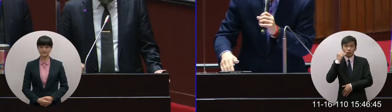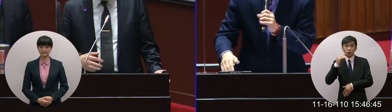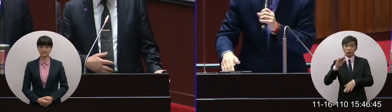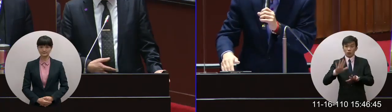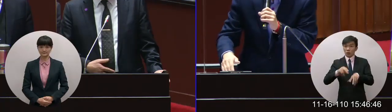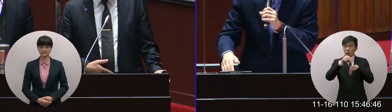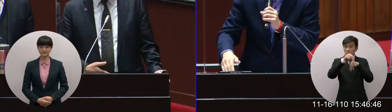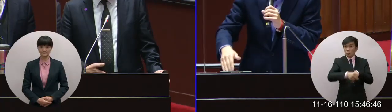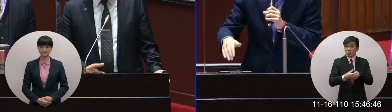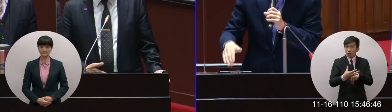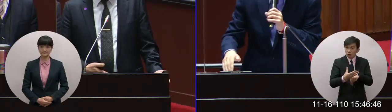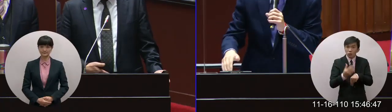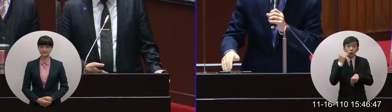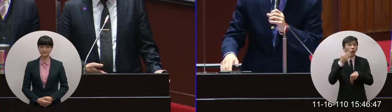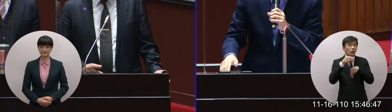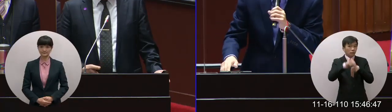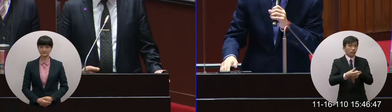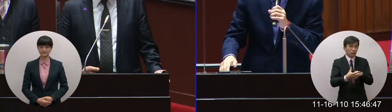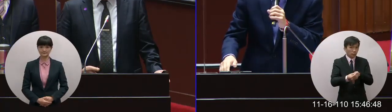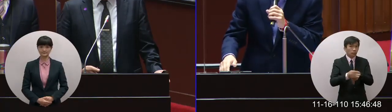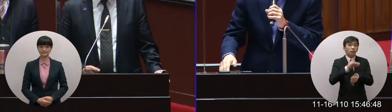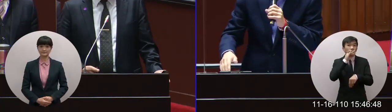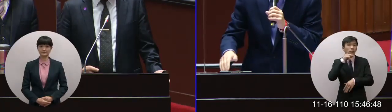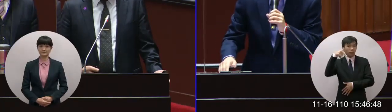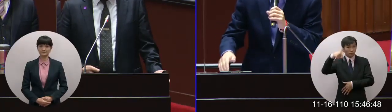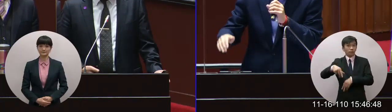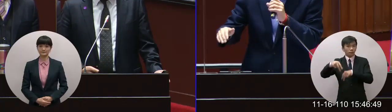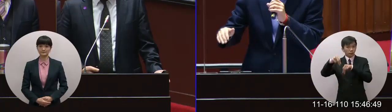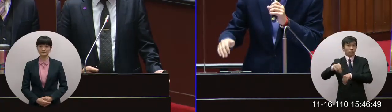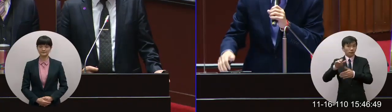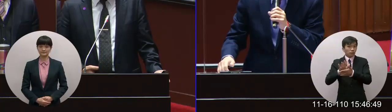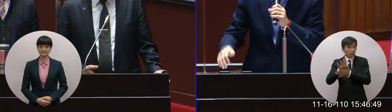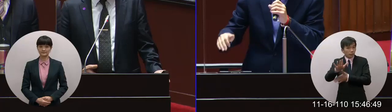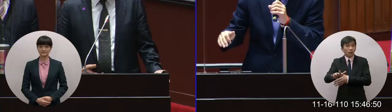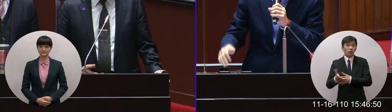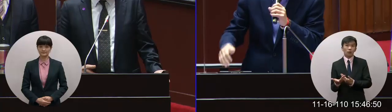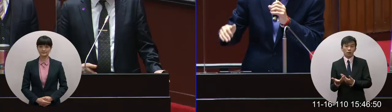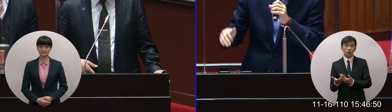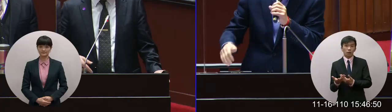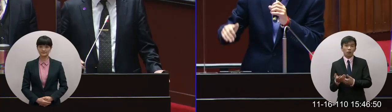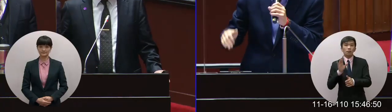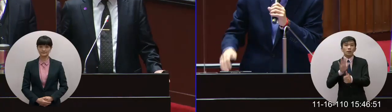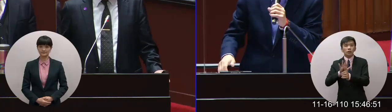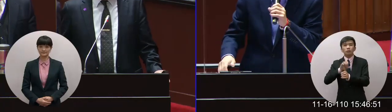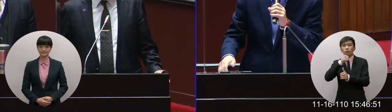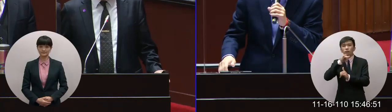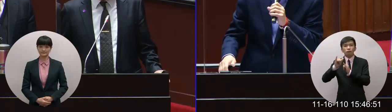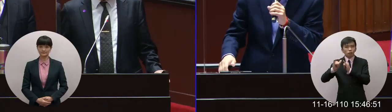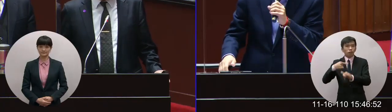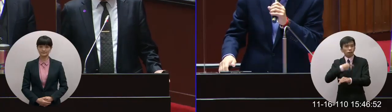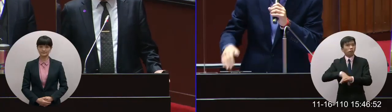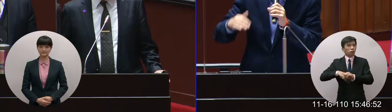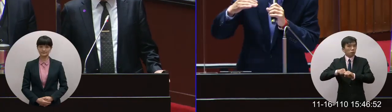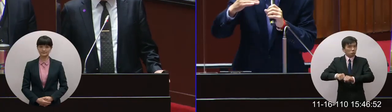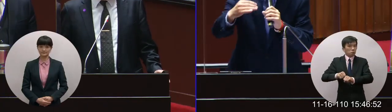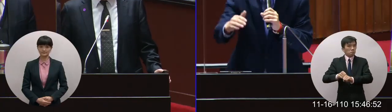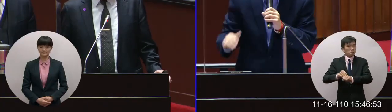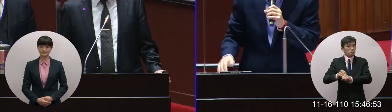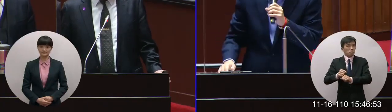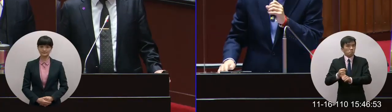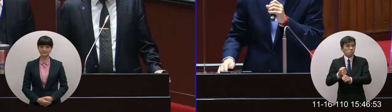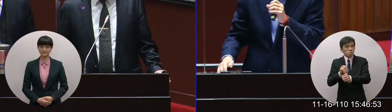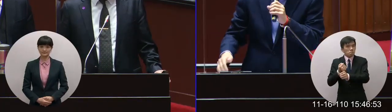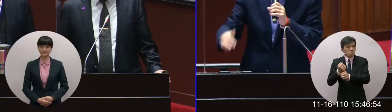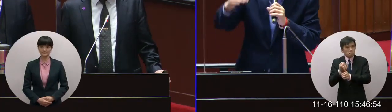一次合約如果沒有簽的話你下次在合約的時候你好倒要為台灣民眾的健康做幫我們